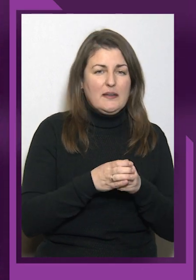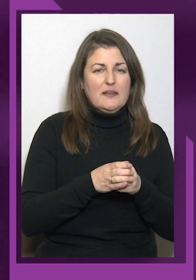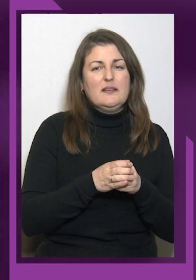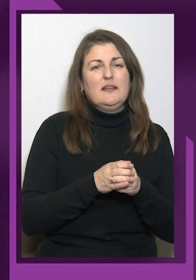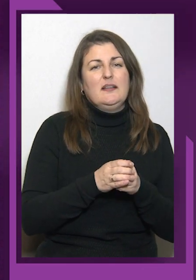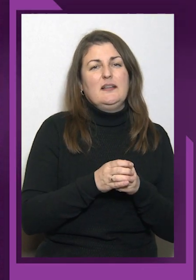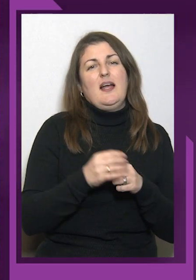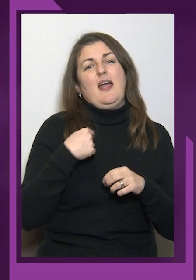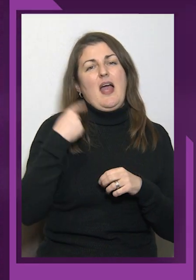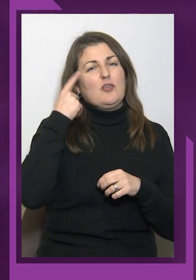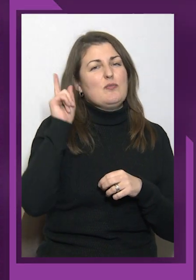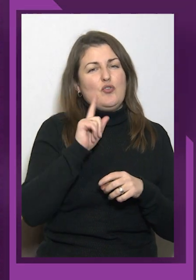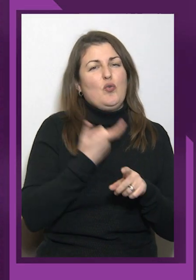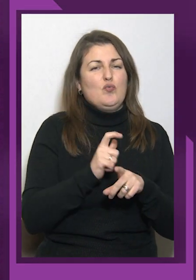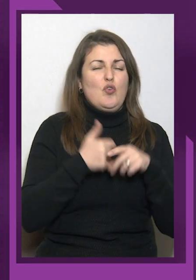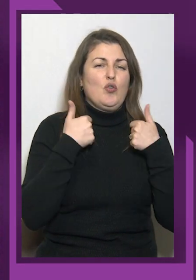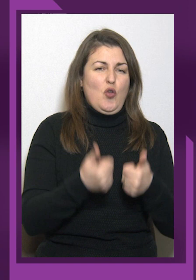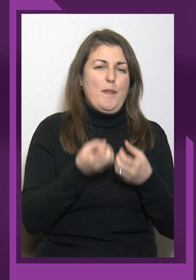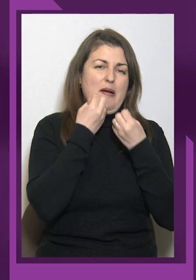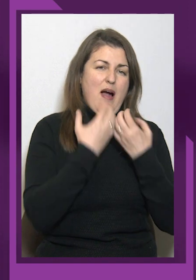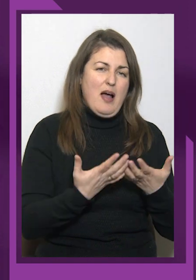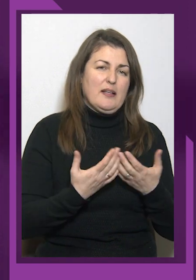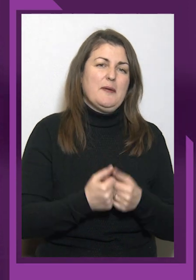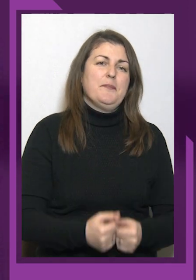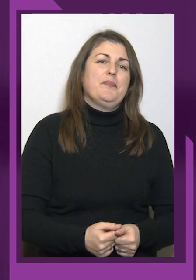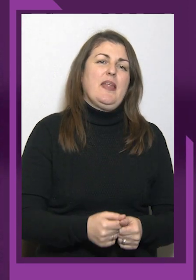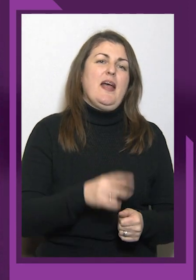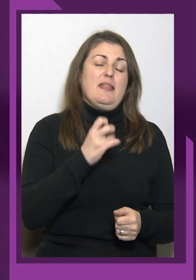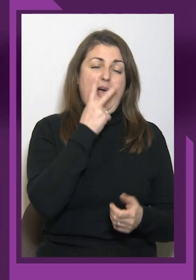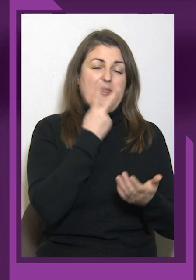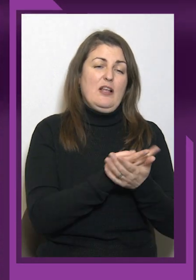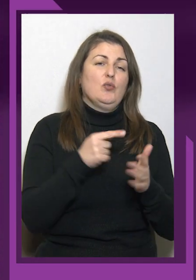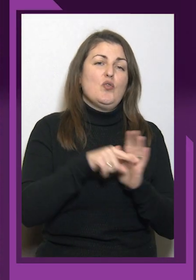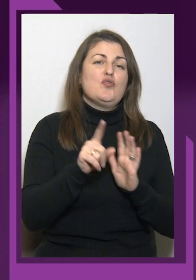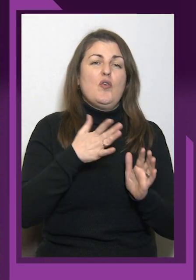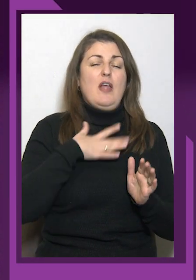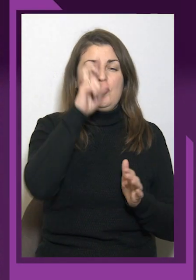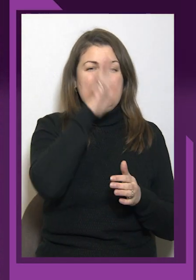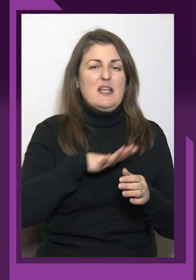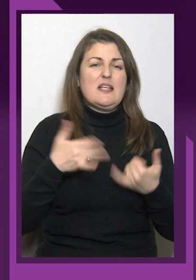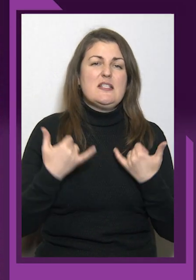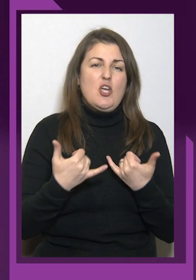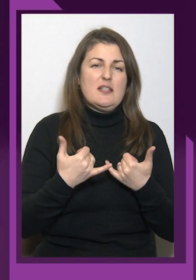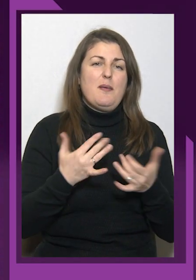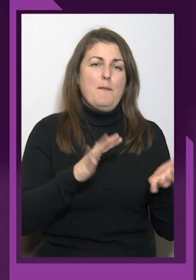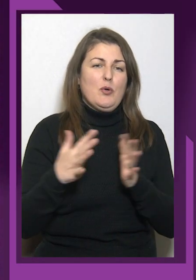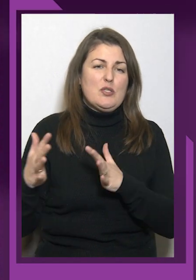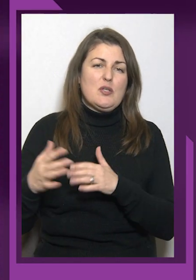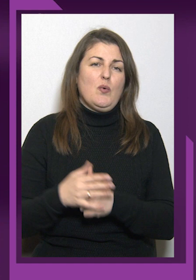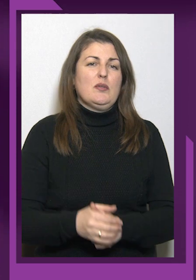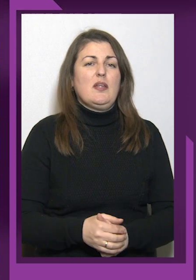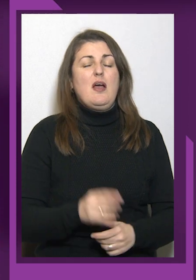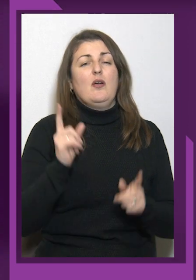на тлі того, що в нашій страні зараз розходить. Тому скажу, що я дуже задоволений.